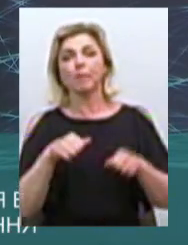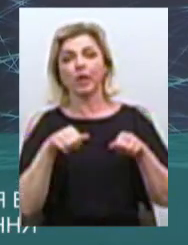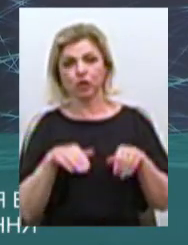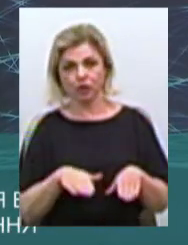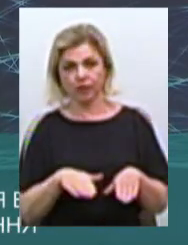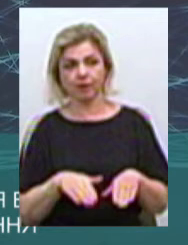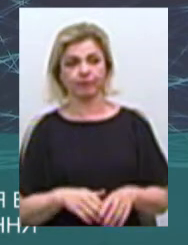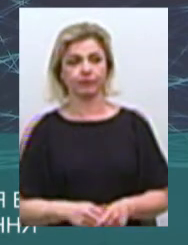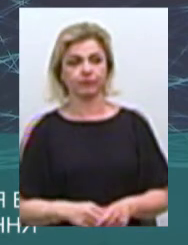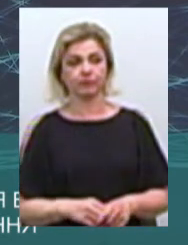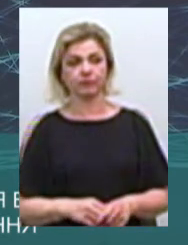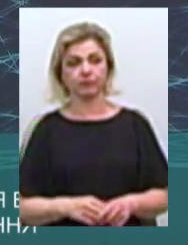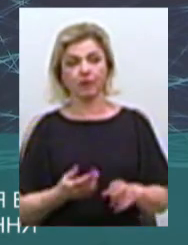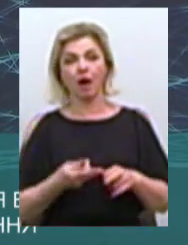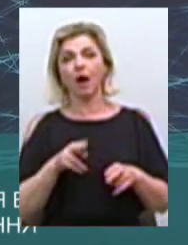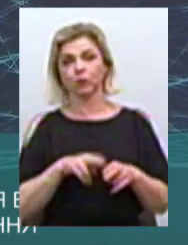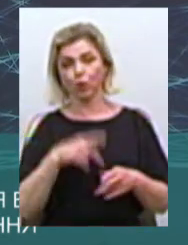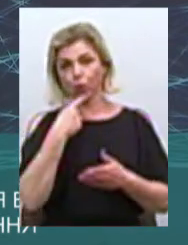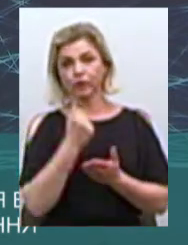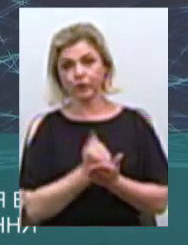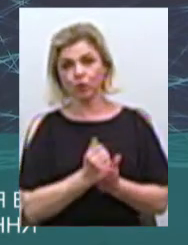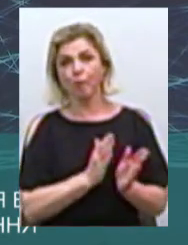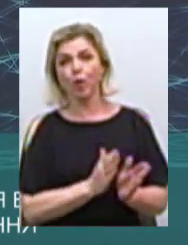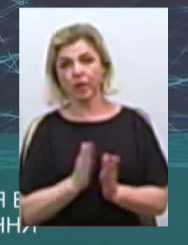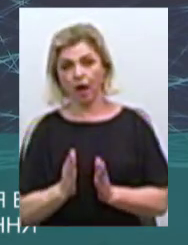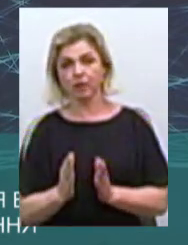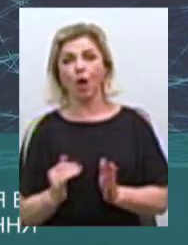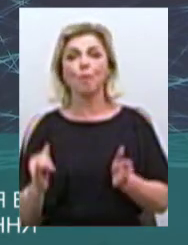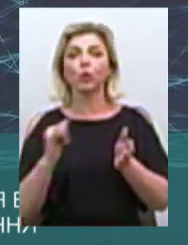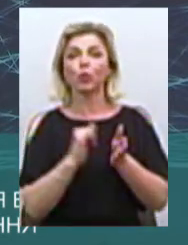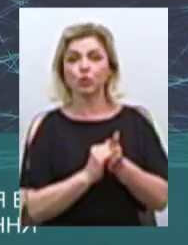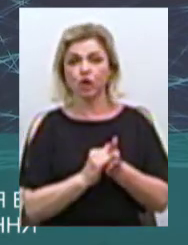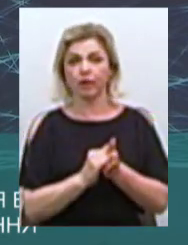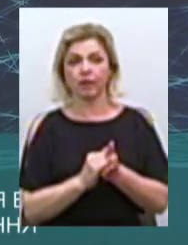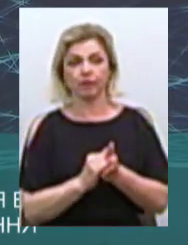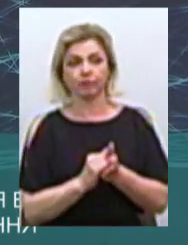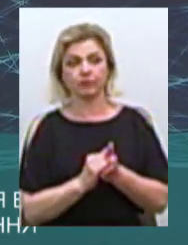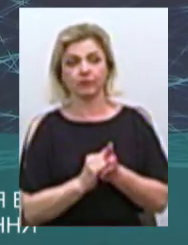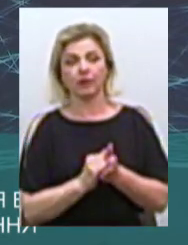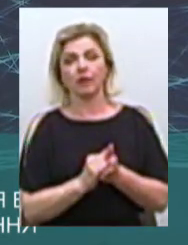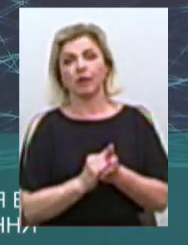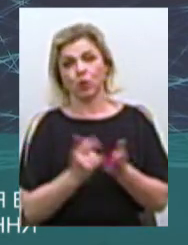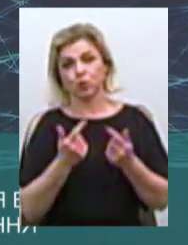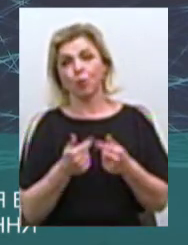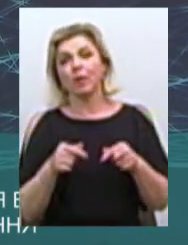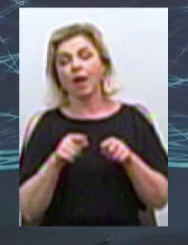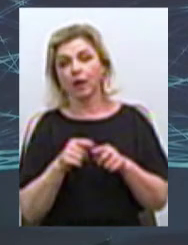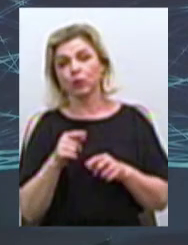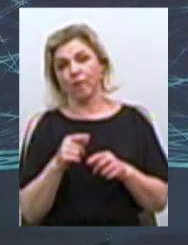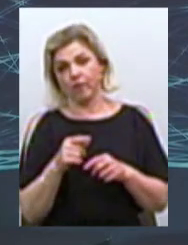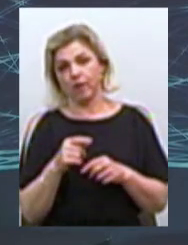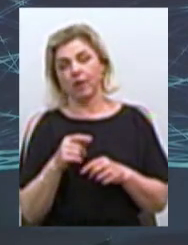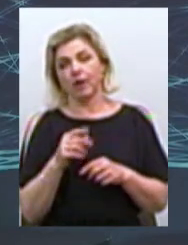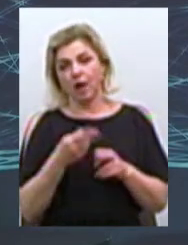решення, в якому утверджен порядок підключення суб'єктов, які